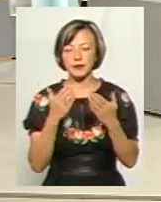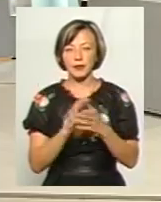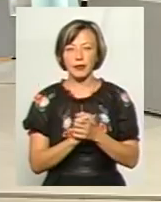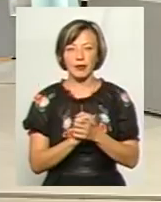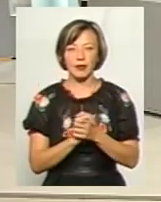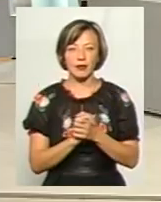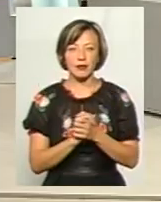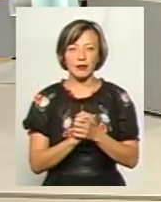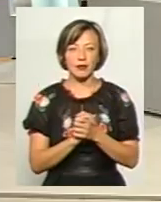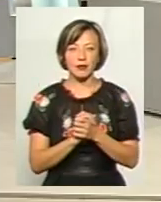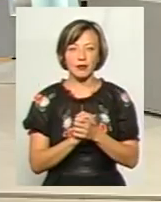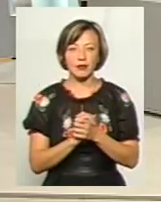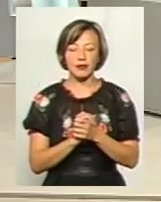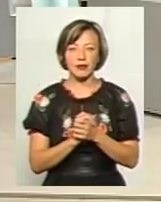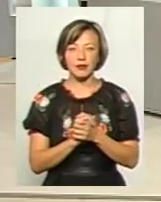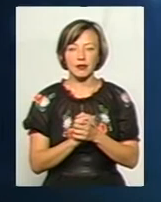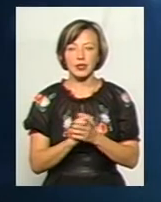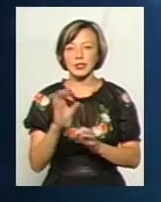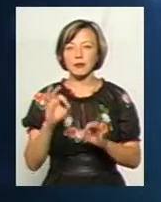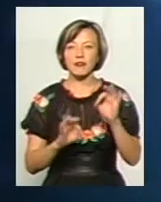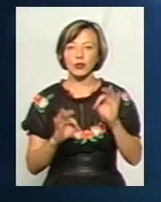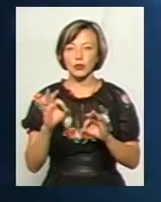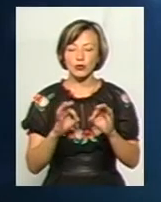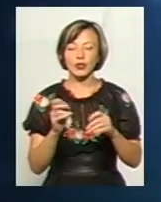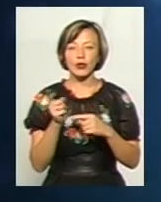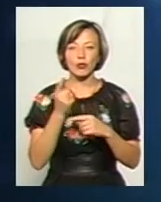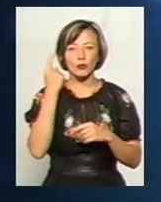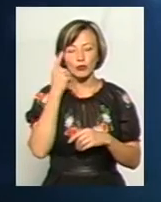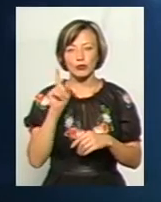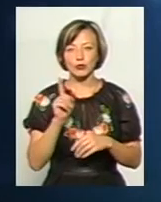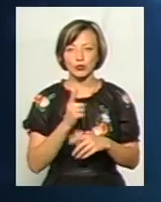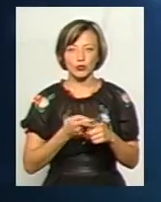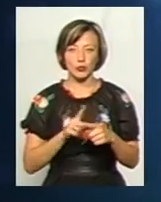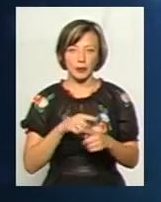паралельних студій. В Тернотолі, що вони думають з цього приводу?